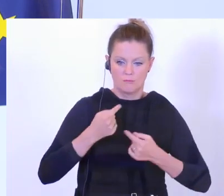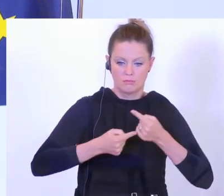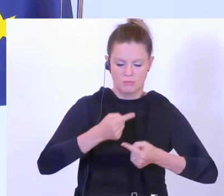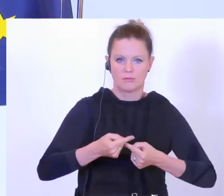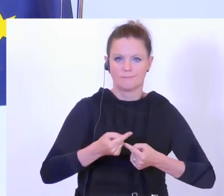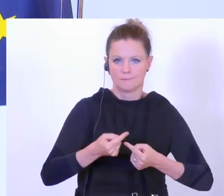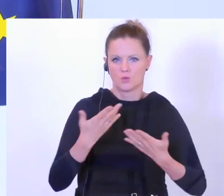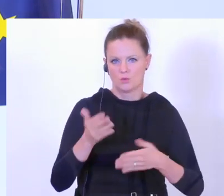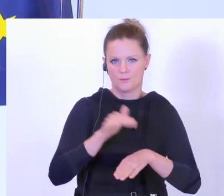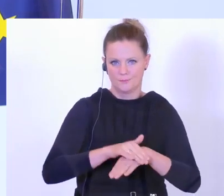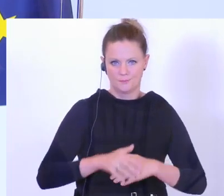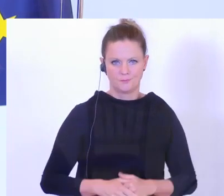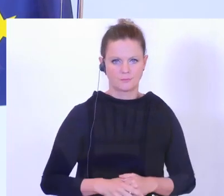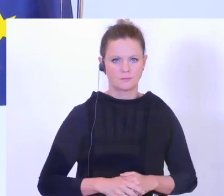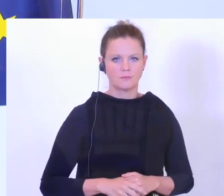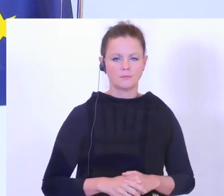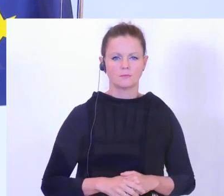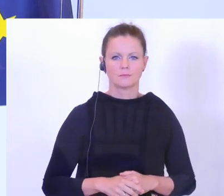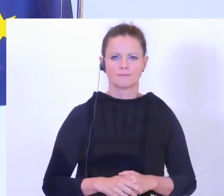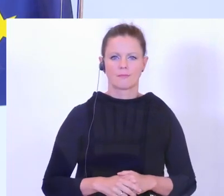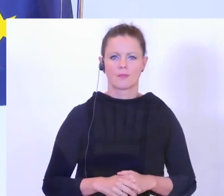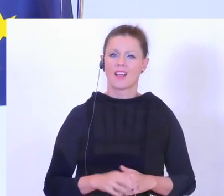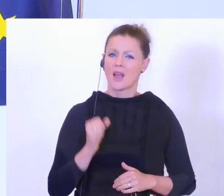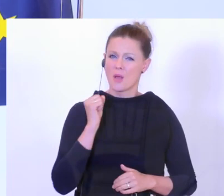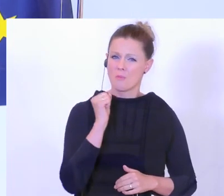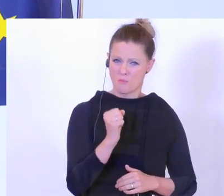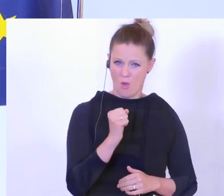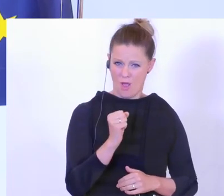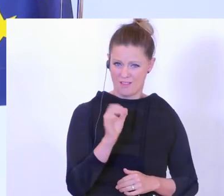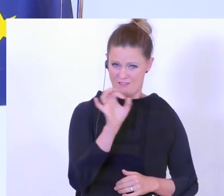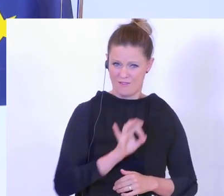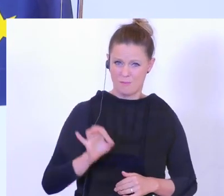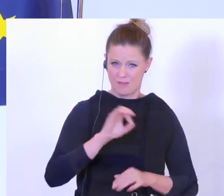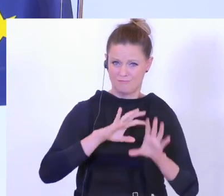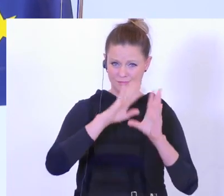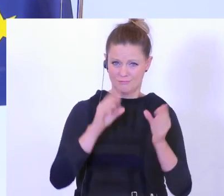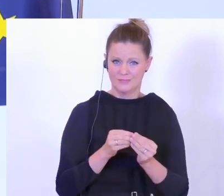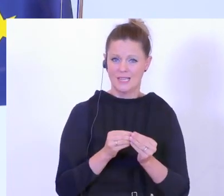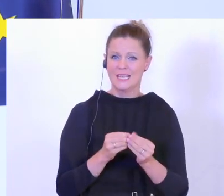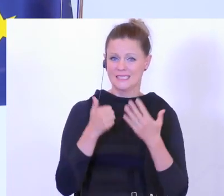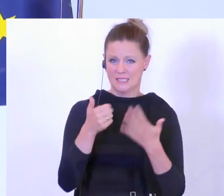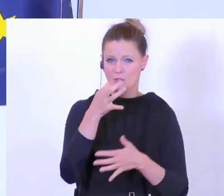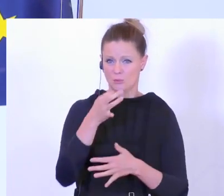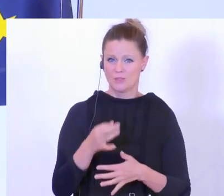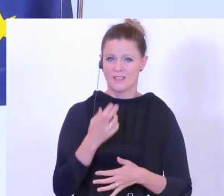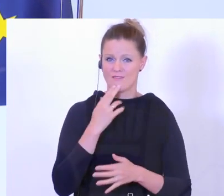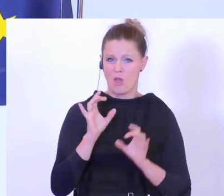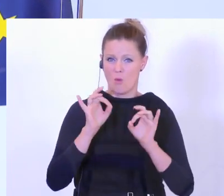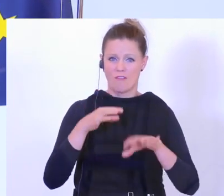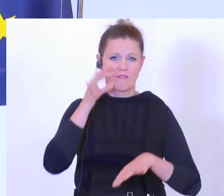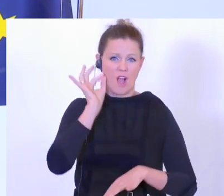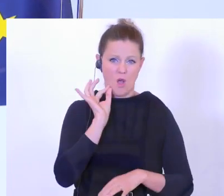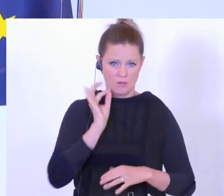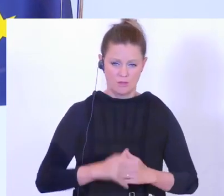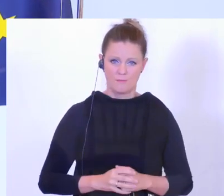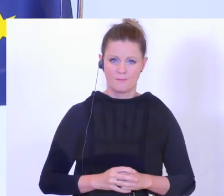den Mordsdelikten sind wir bei 60 Prozent Opfer Frauen. Hier sind wir